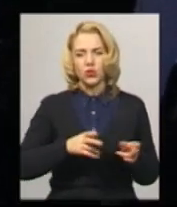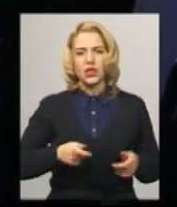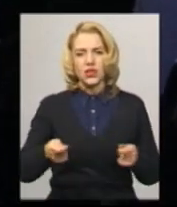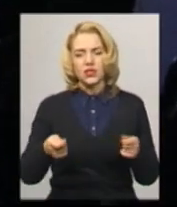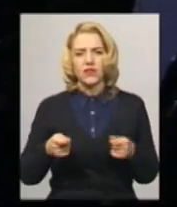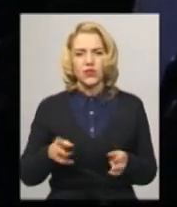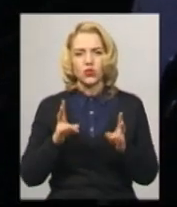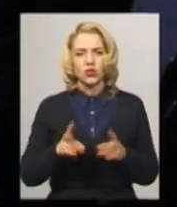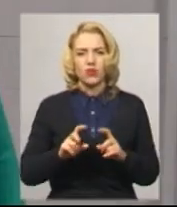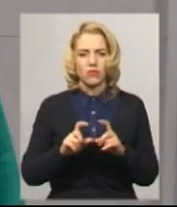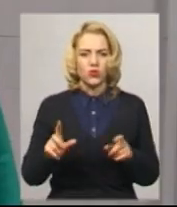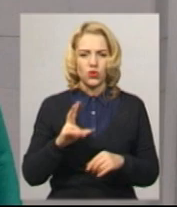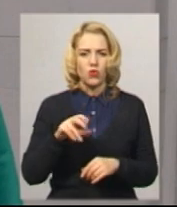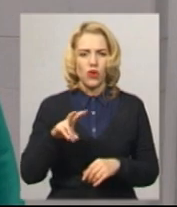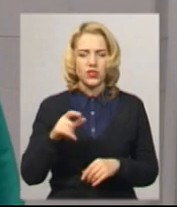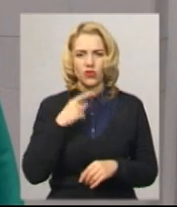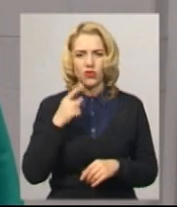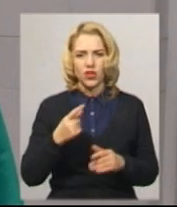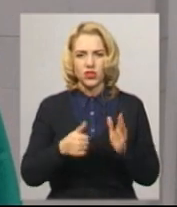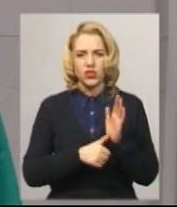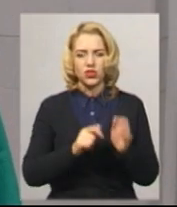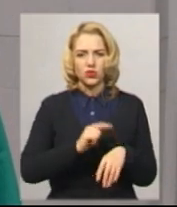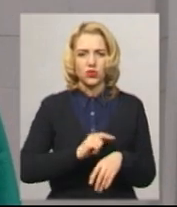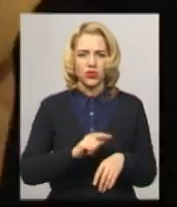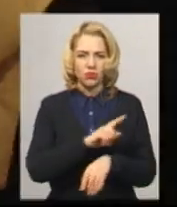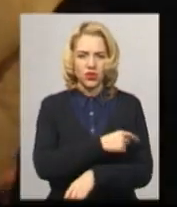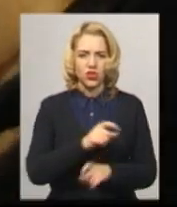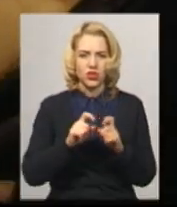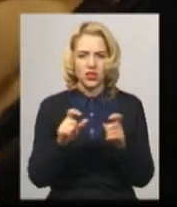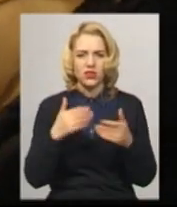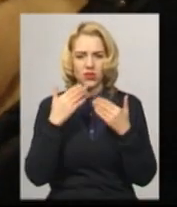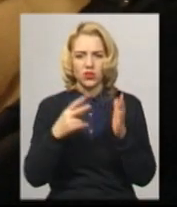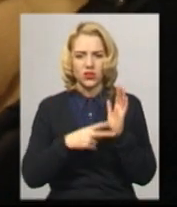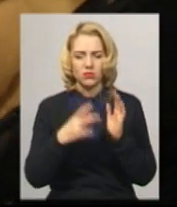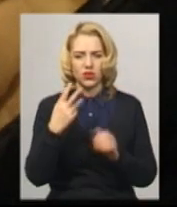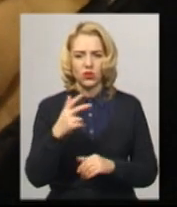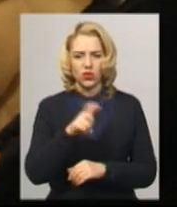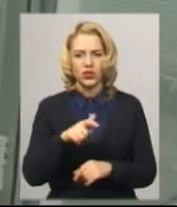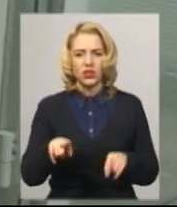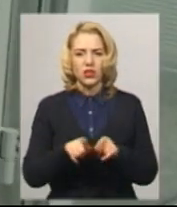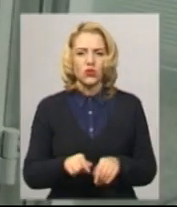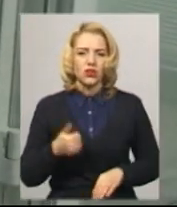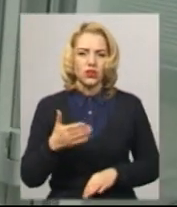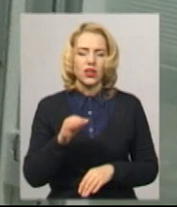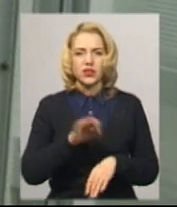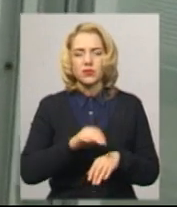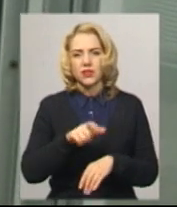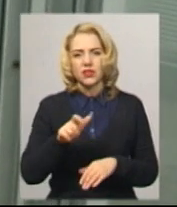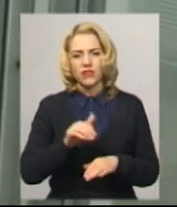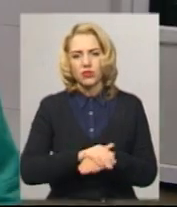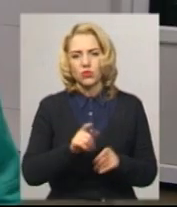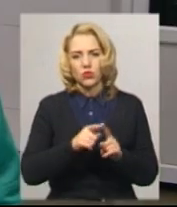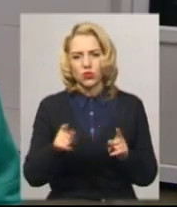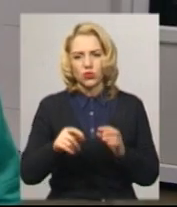травмпункту Руслан Колесніков каже, сьогодні за 6 годин у медичний заклад звернулося 73 людей. Додає, зазвичай таку кількість пацієнтів лікарі фіксують